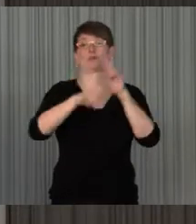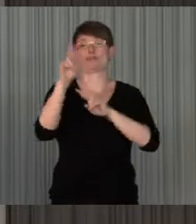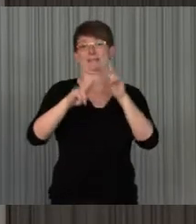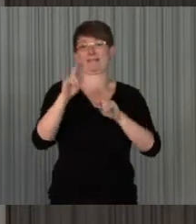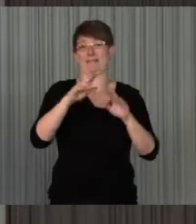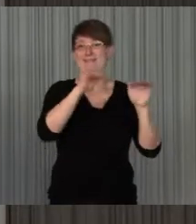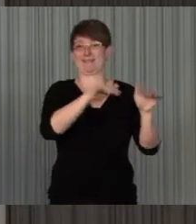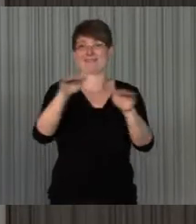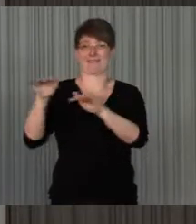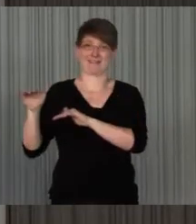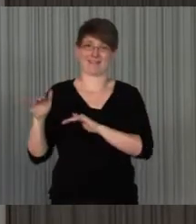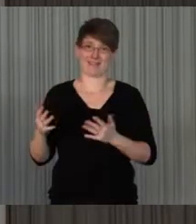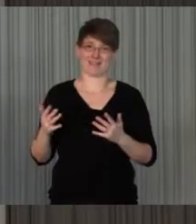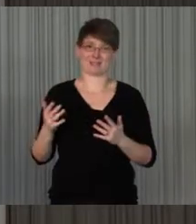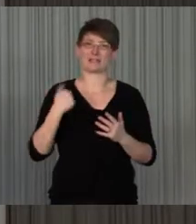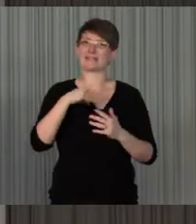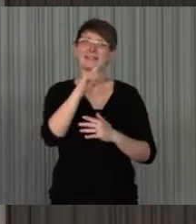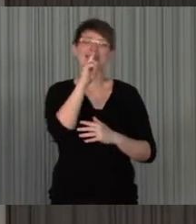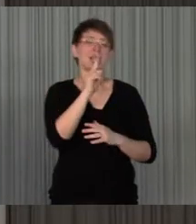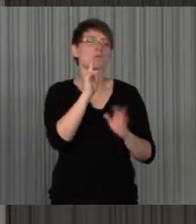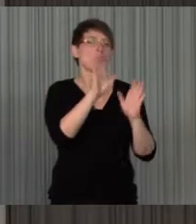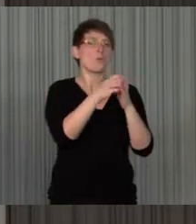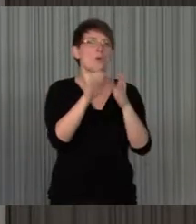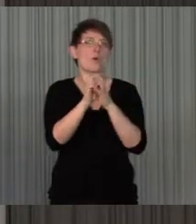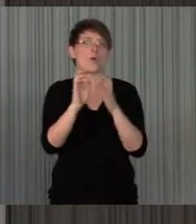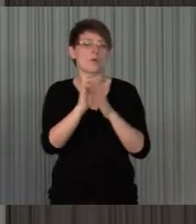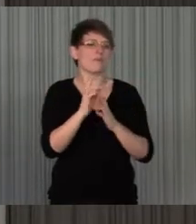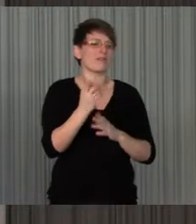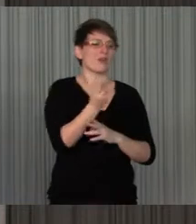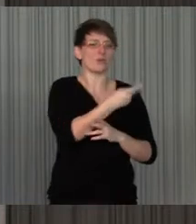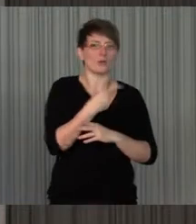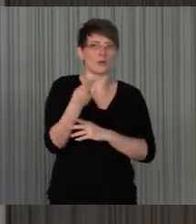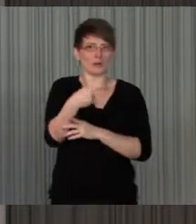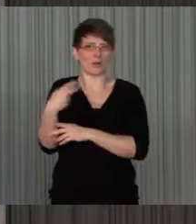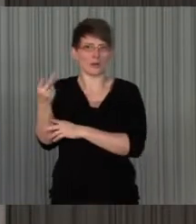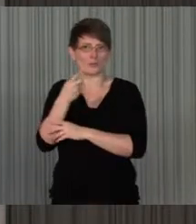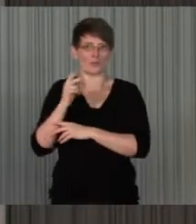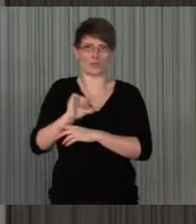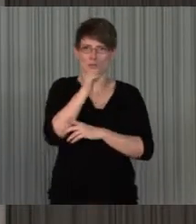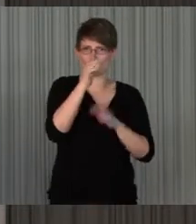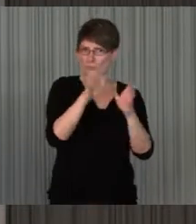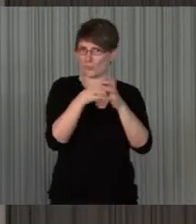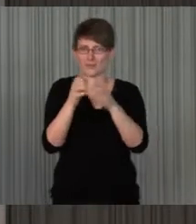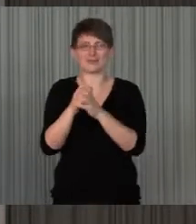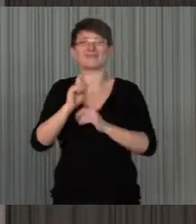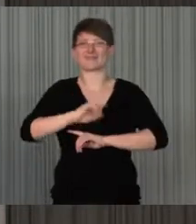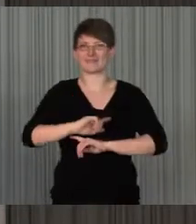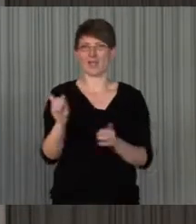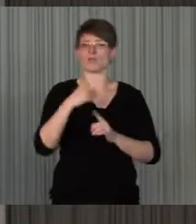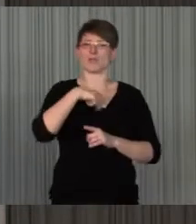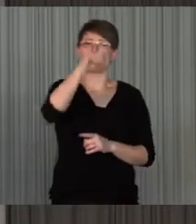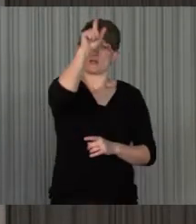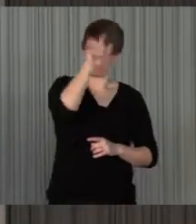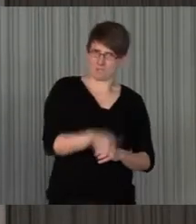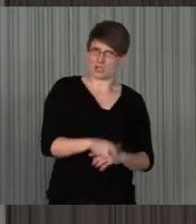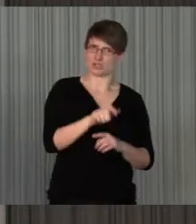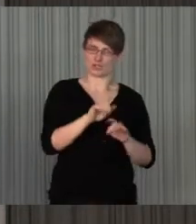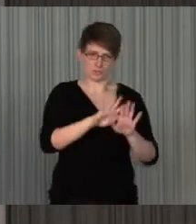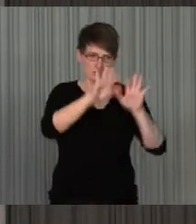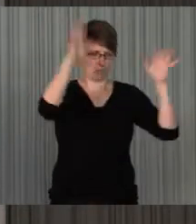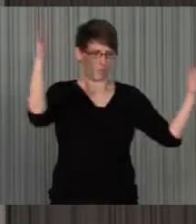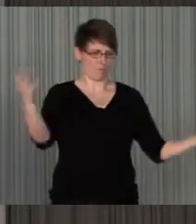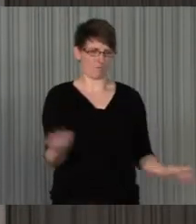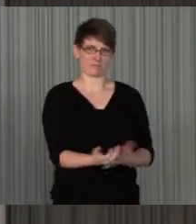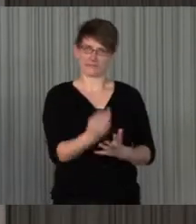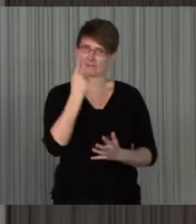um homogene Minderheiten oder Nondergruppen, sondern eben um den Menschen in seiner ganzen Vielfalt zu betrachten,